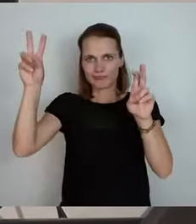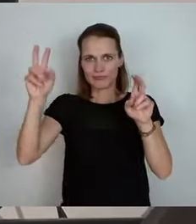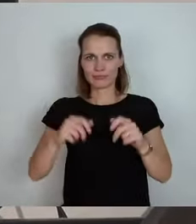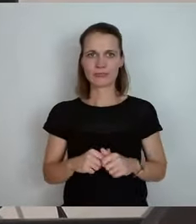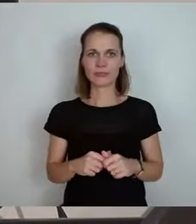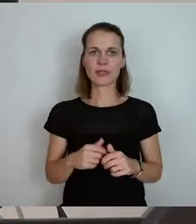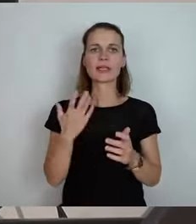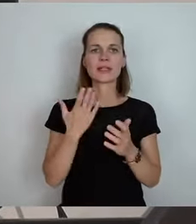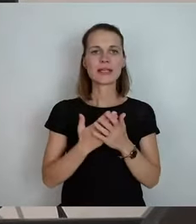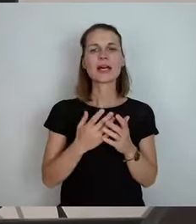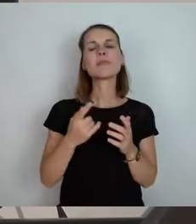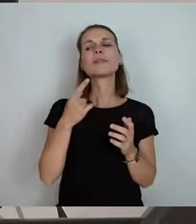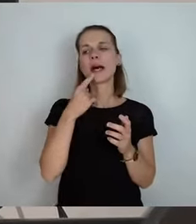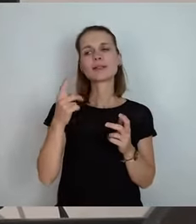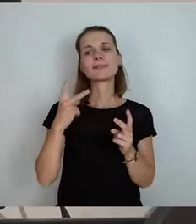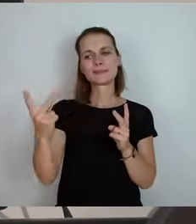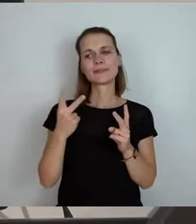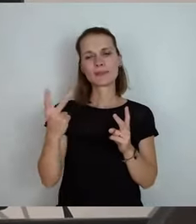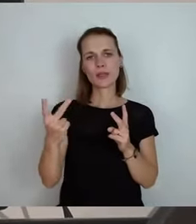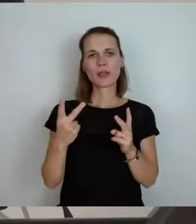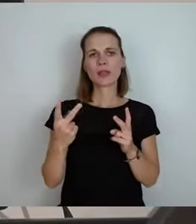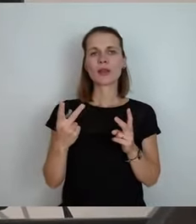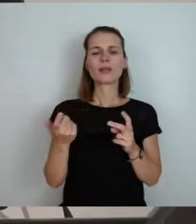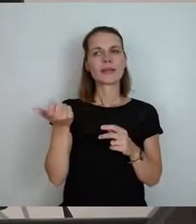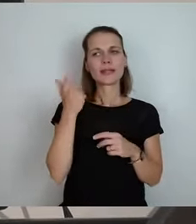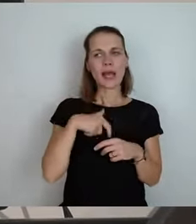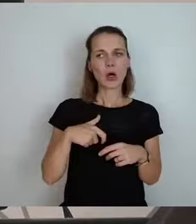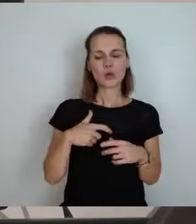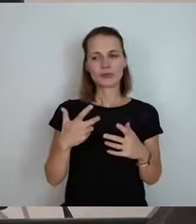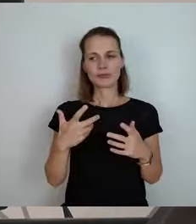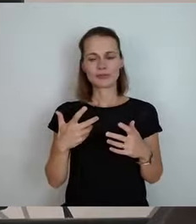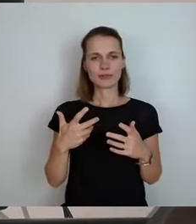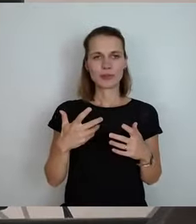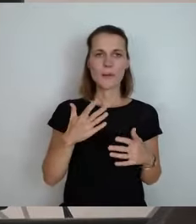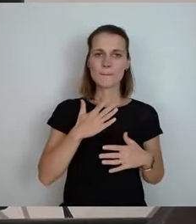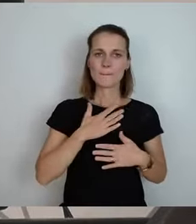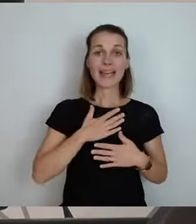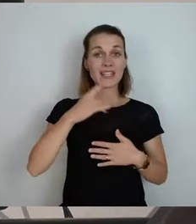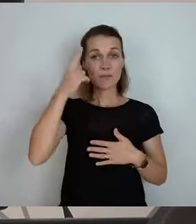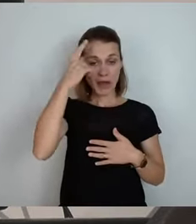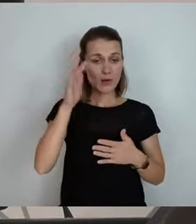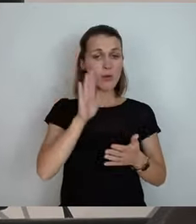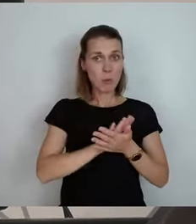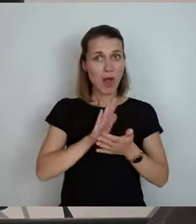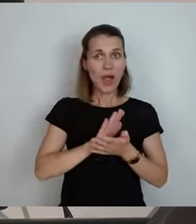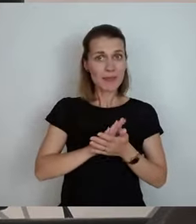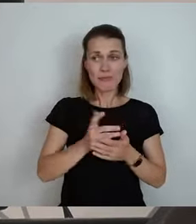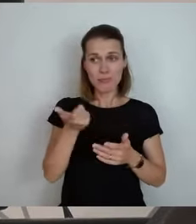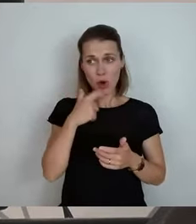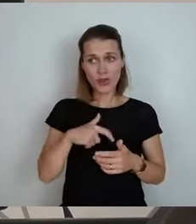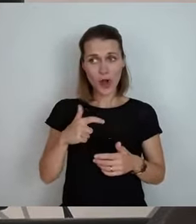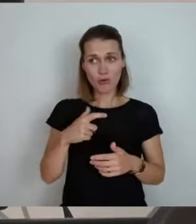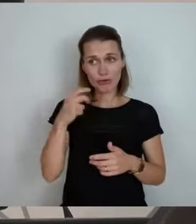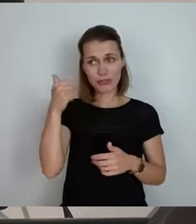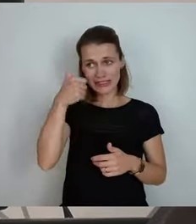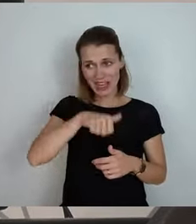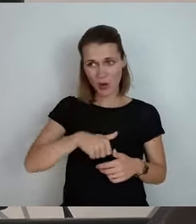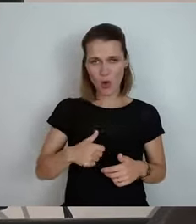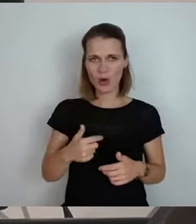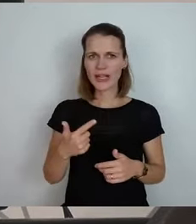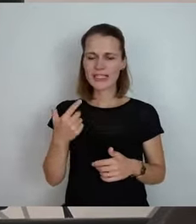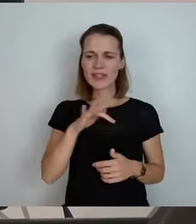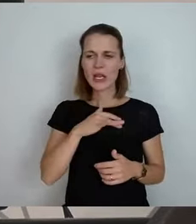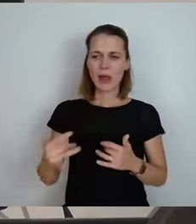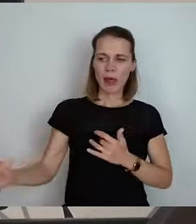bei Ihnen und da verzweifeln Sie mal nicht an mir. Ich habe meinen Standpunkt nicht verändert. Ich stehe immer noch da, auch wenn manche an mir so ein bisschen rumzerren.